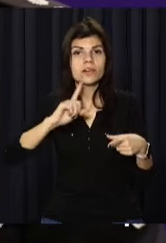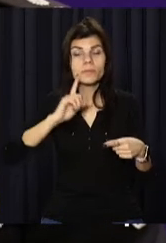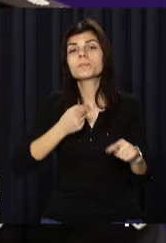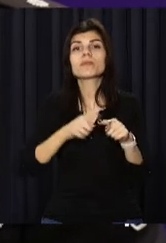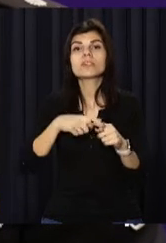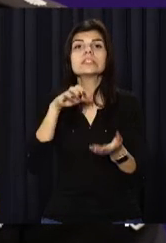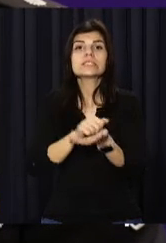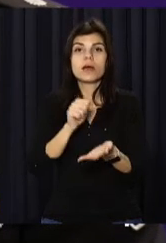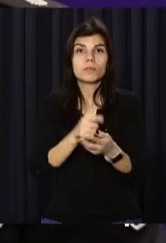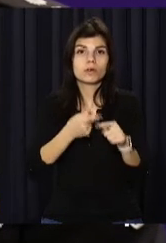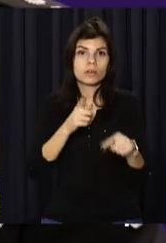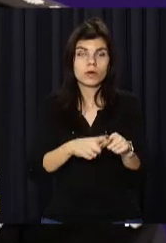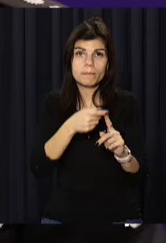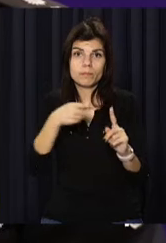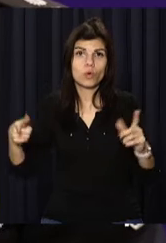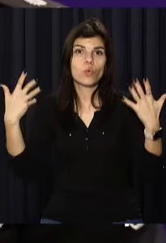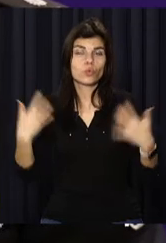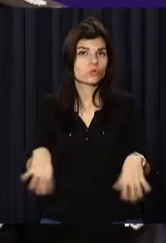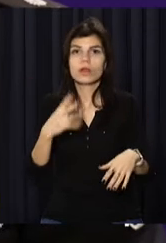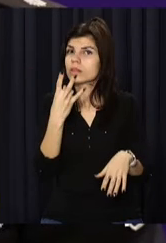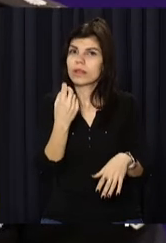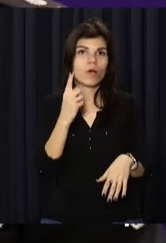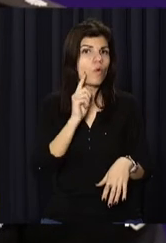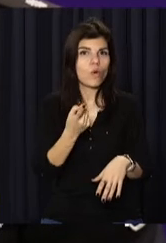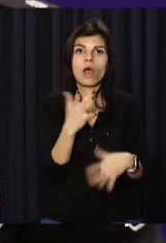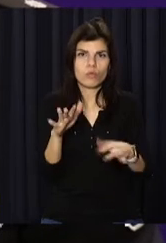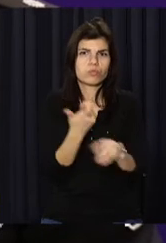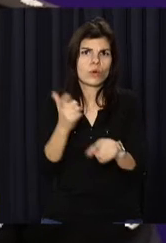Займаються вони цим напроті вже не одного року.